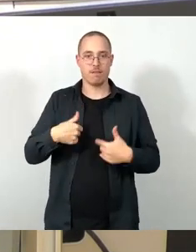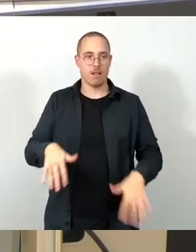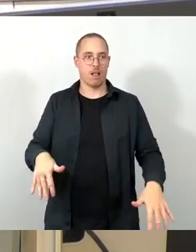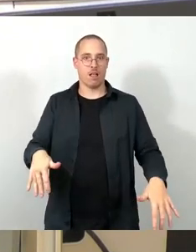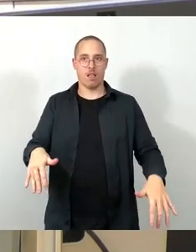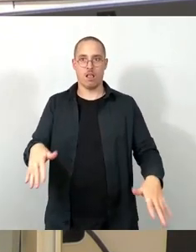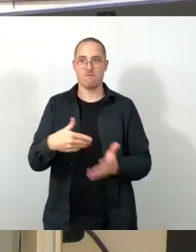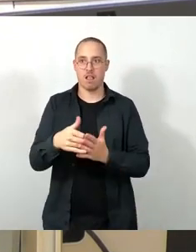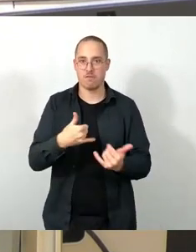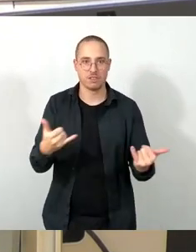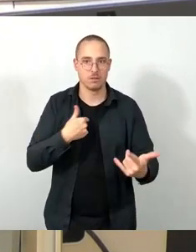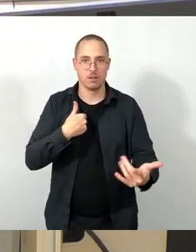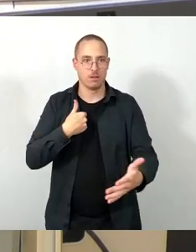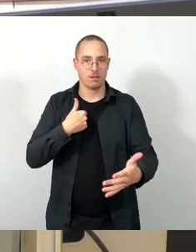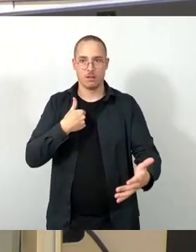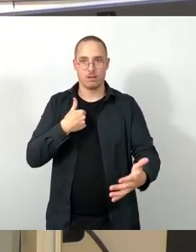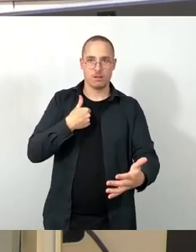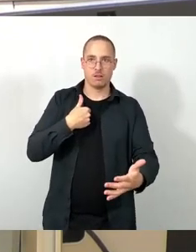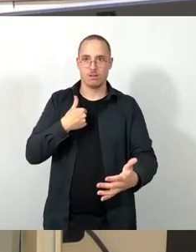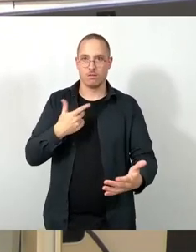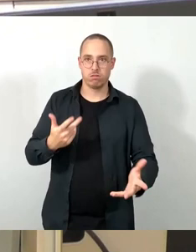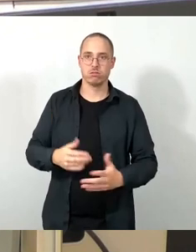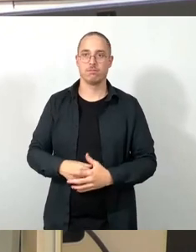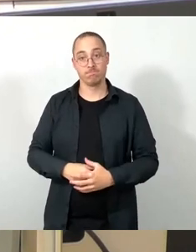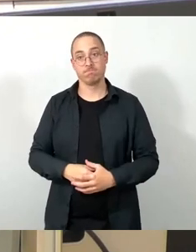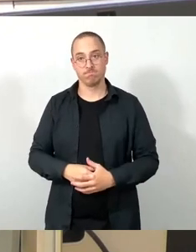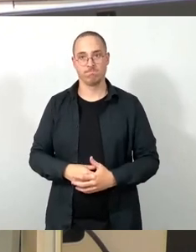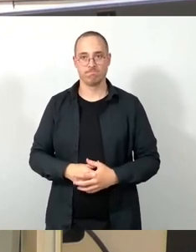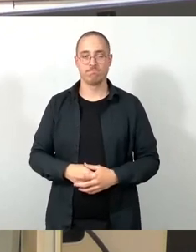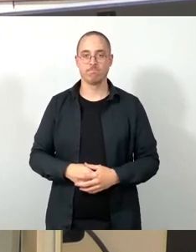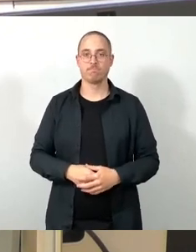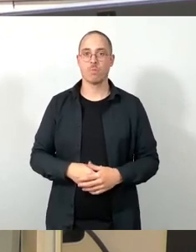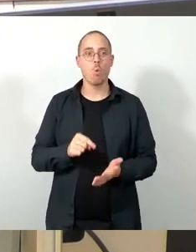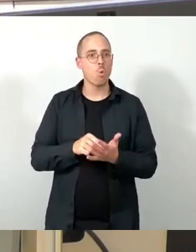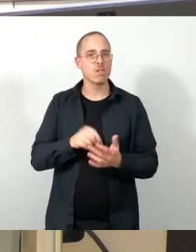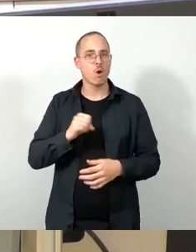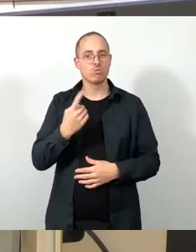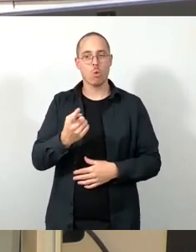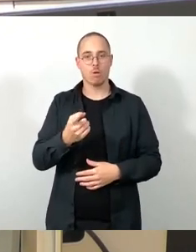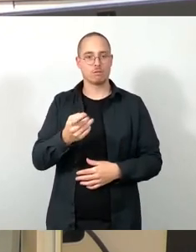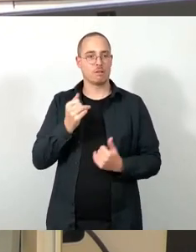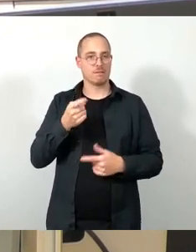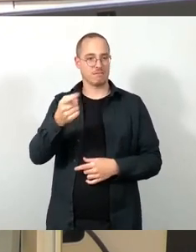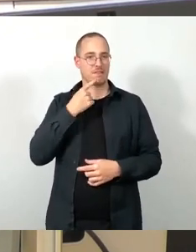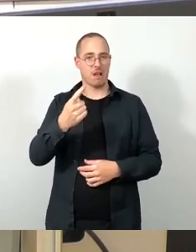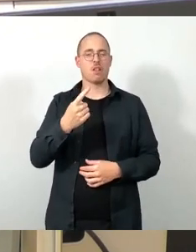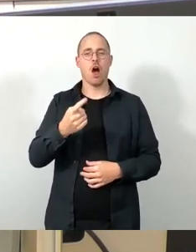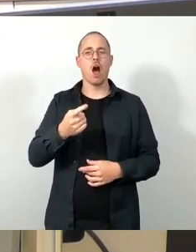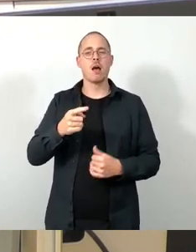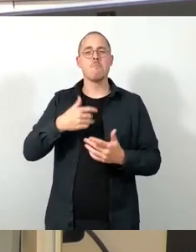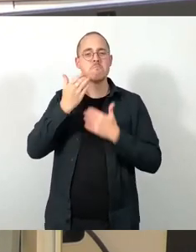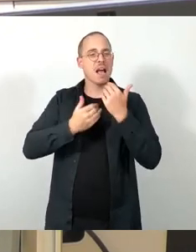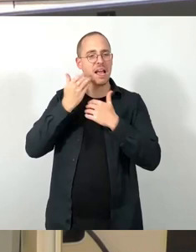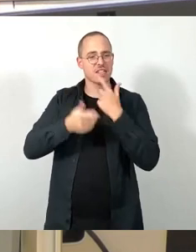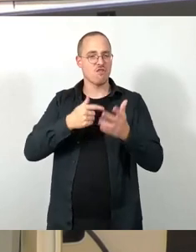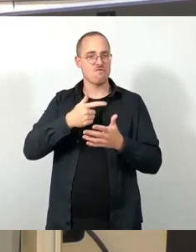Schmidt, Sie haben das sehr deutlich gesagt, war, dass Sie die Berichtsvorlagen nicht haben rechtzeitig lesen können. Sie haben mein Mitleid. Auch ich mache diesen